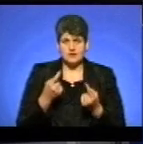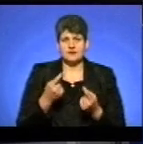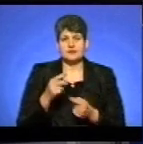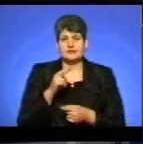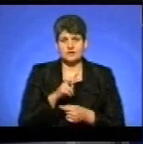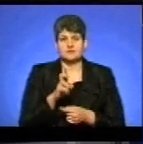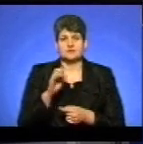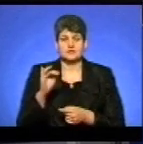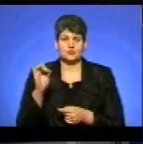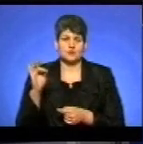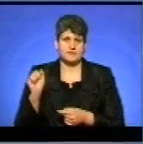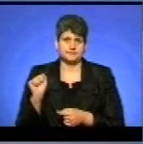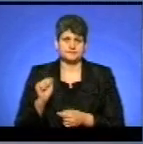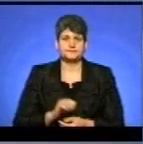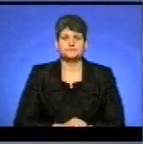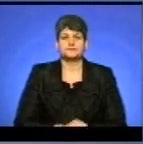Леонід Бецюра.